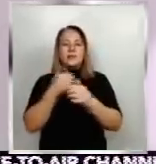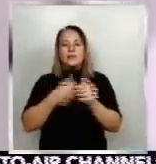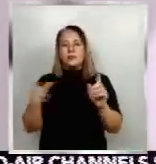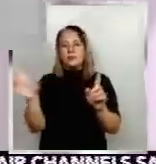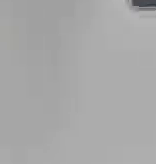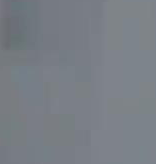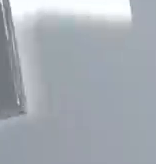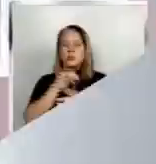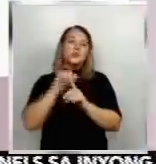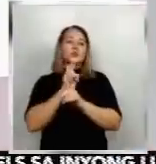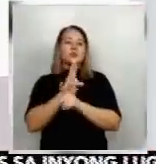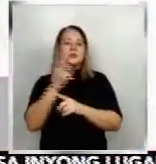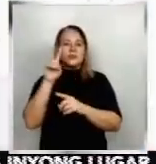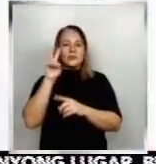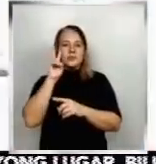Veneracion.